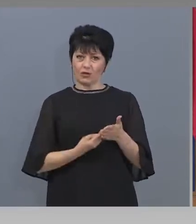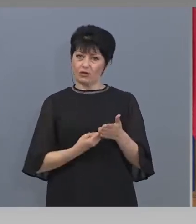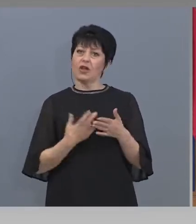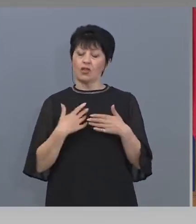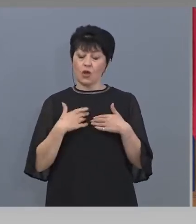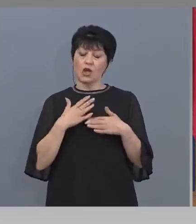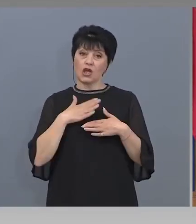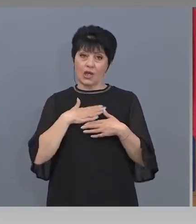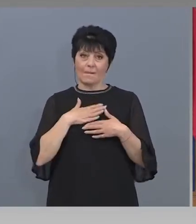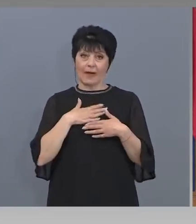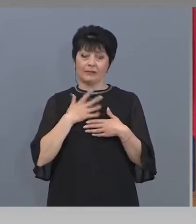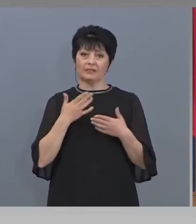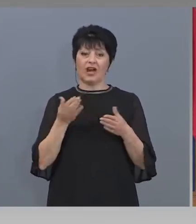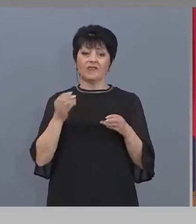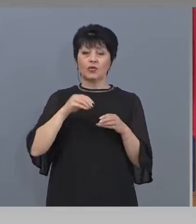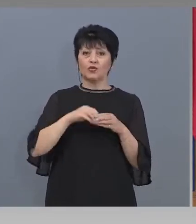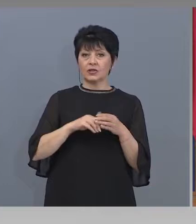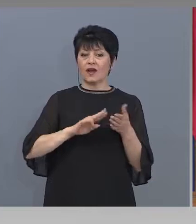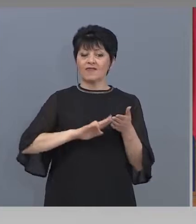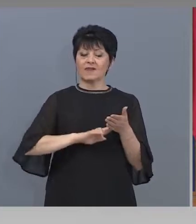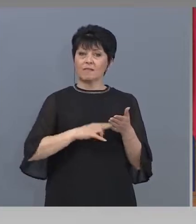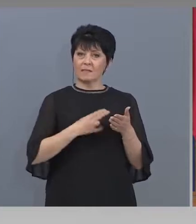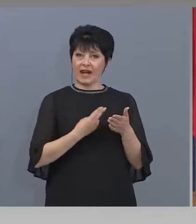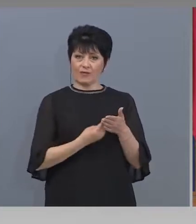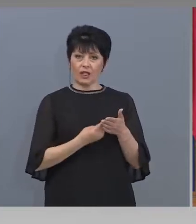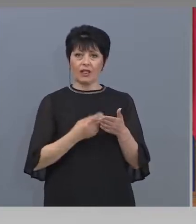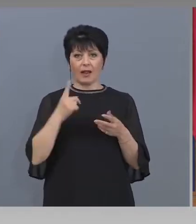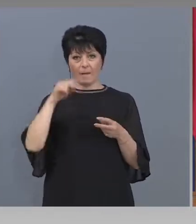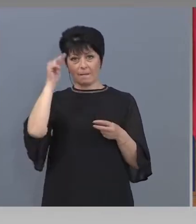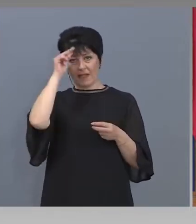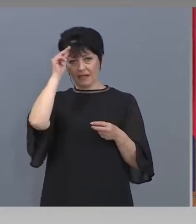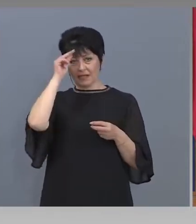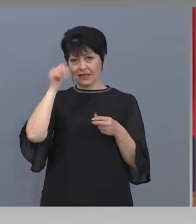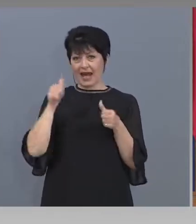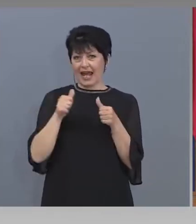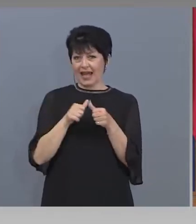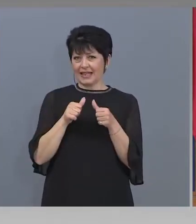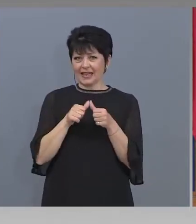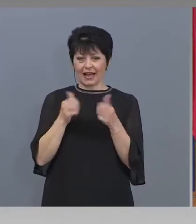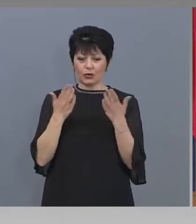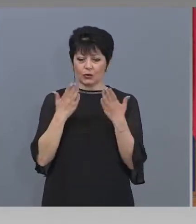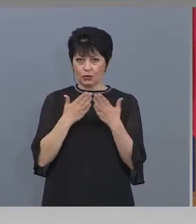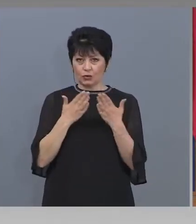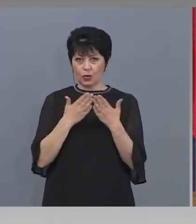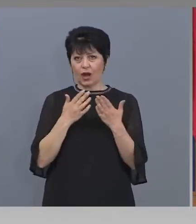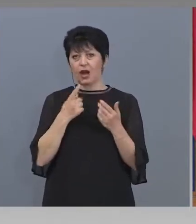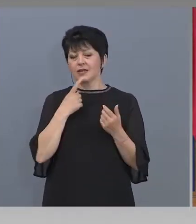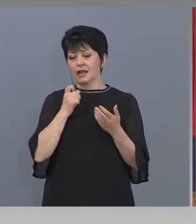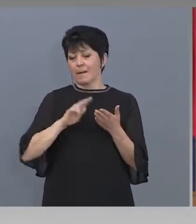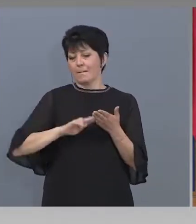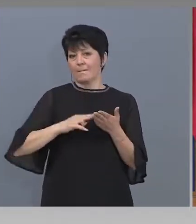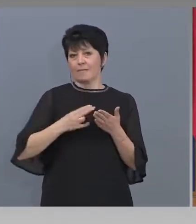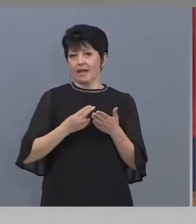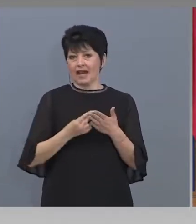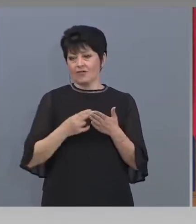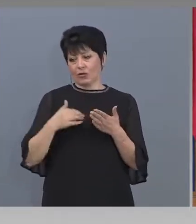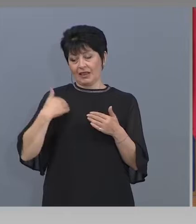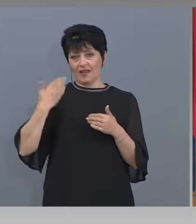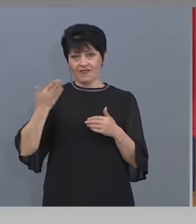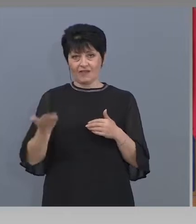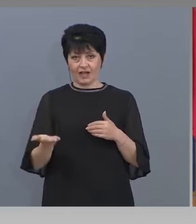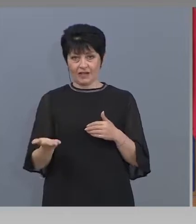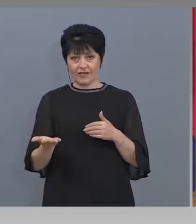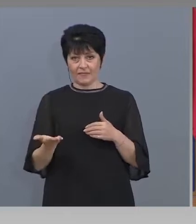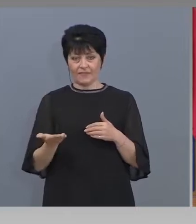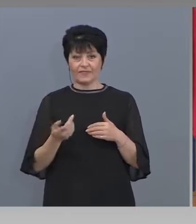Включително и за превод на българска литература навън. Така че работим в тази посока. Аз пак казвам, мерките, които сега обявих,